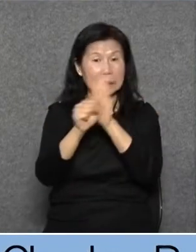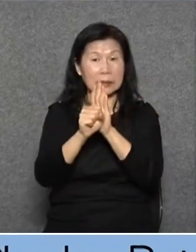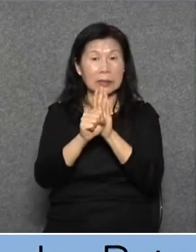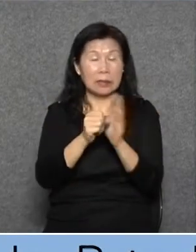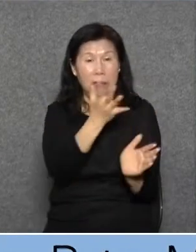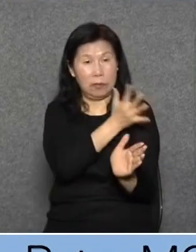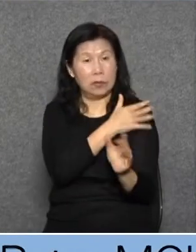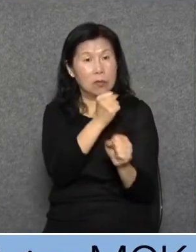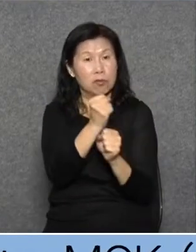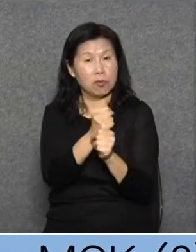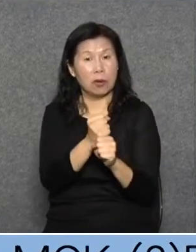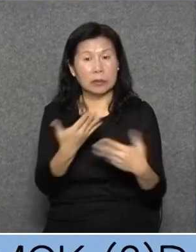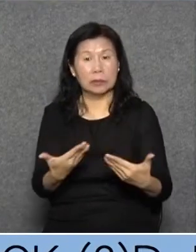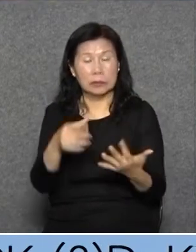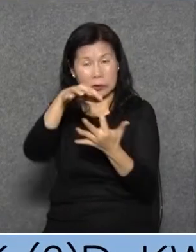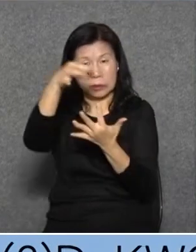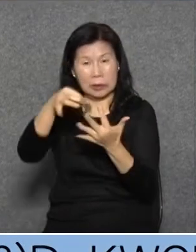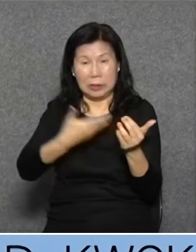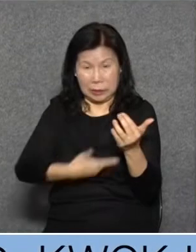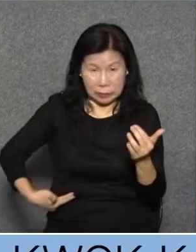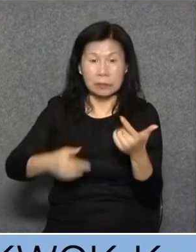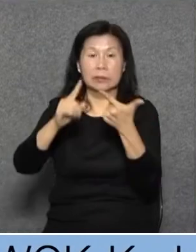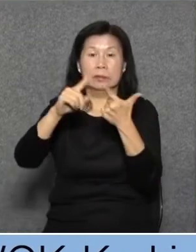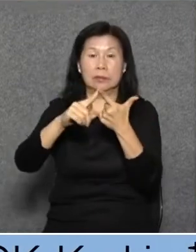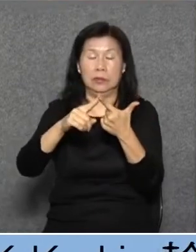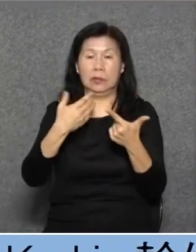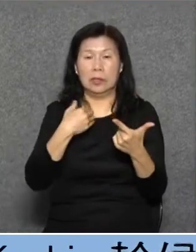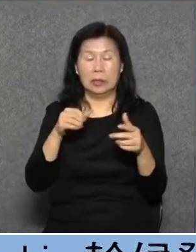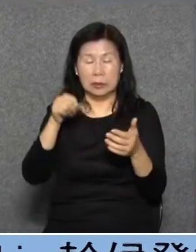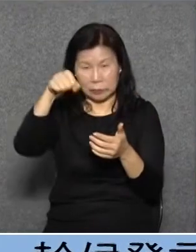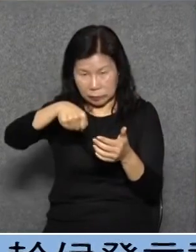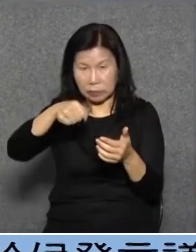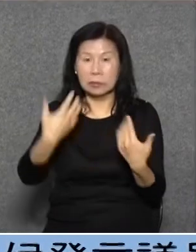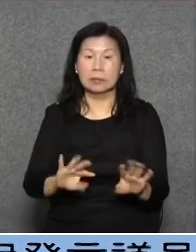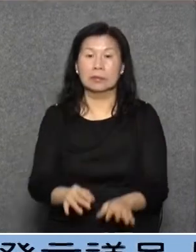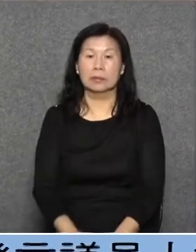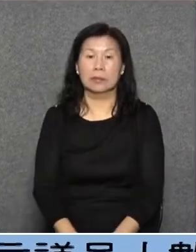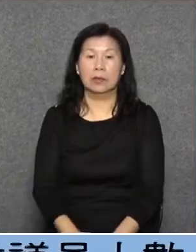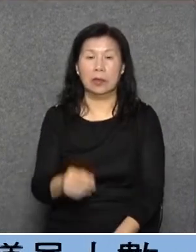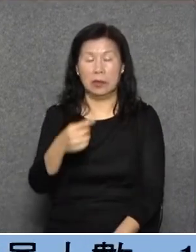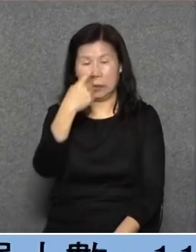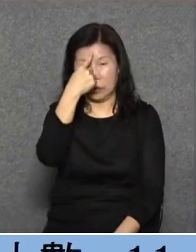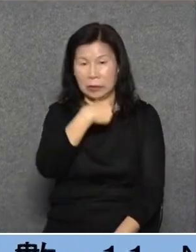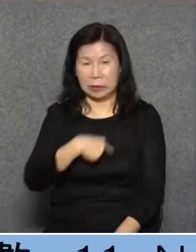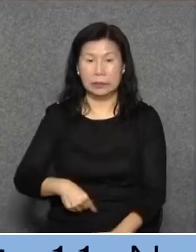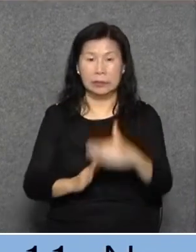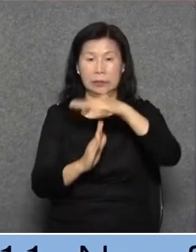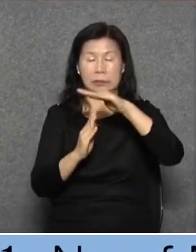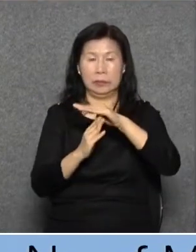責精神你選切腹抑或鞠躬梁國雄議員立即停止發言坐下